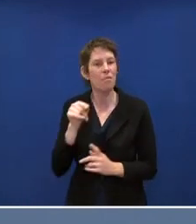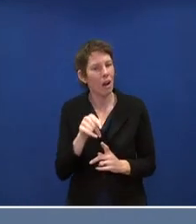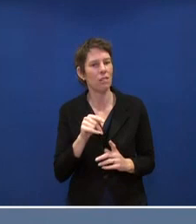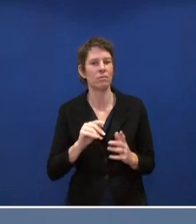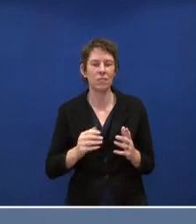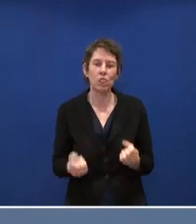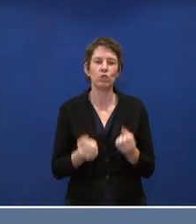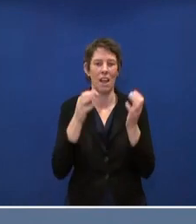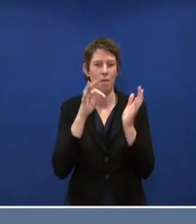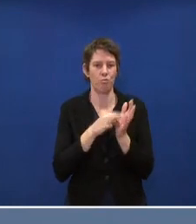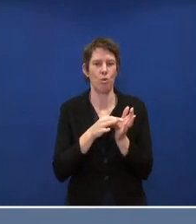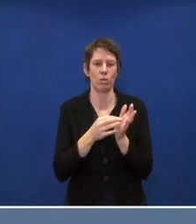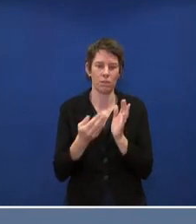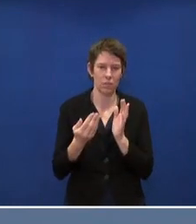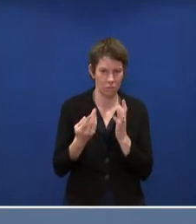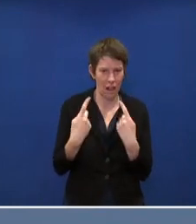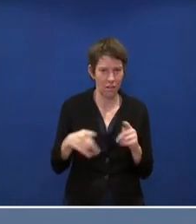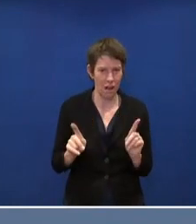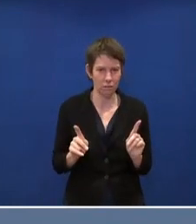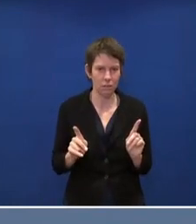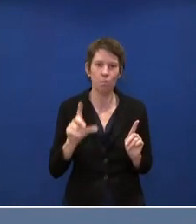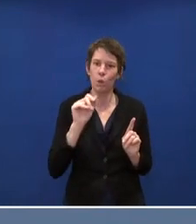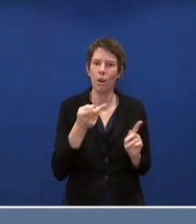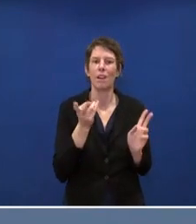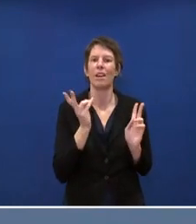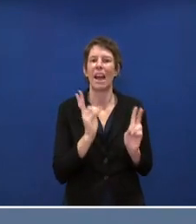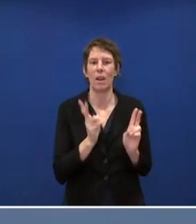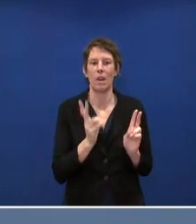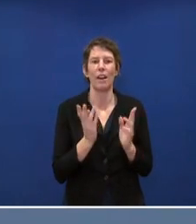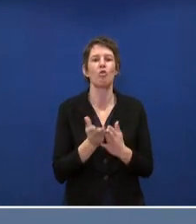oder ein Thema sein, aber das ist ja eine reguläre